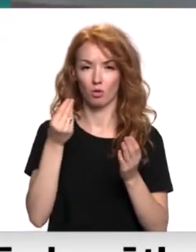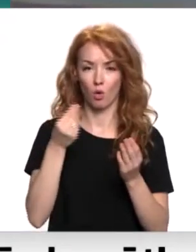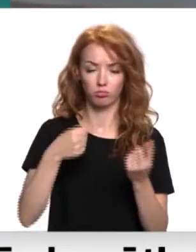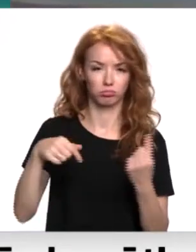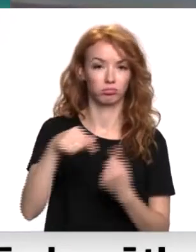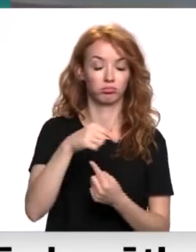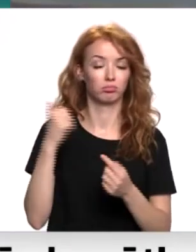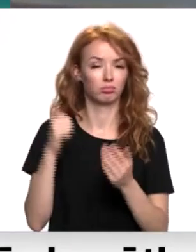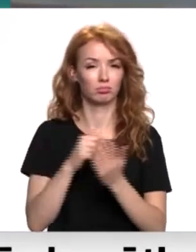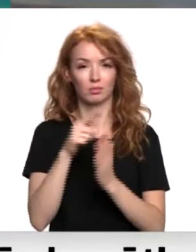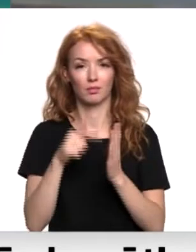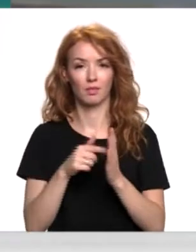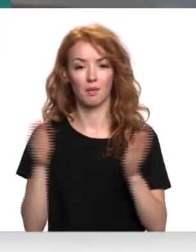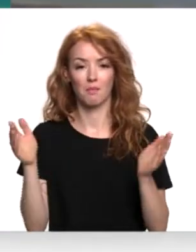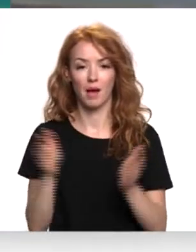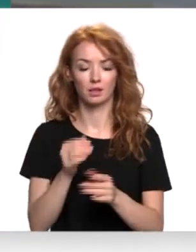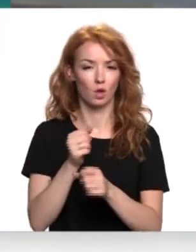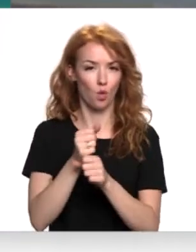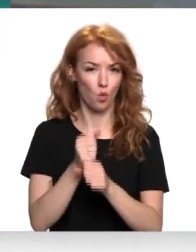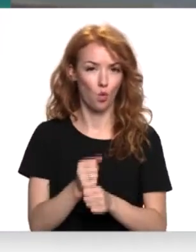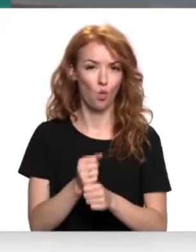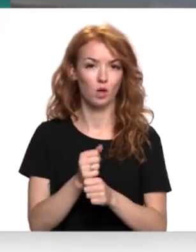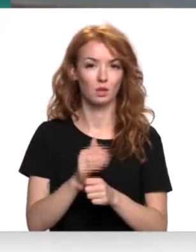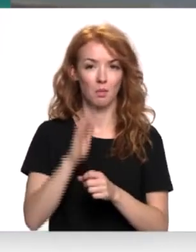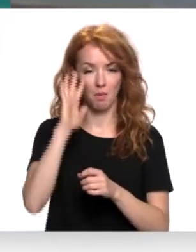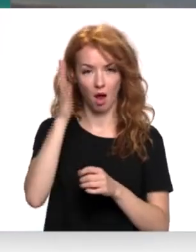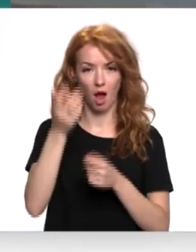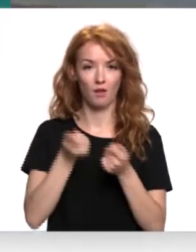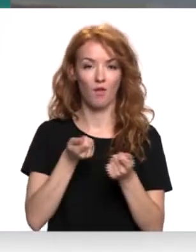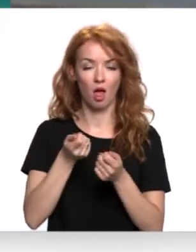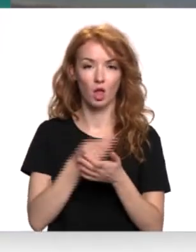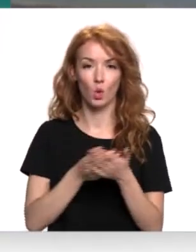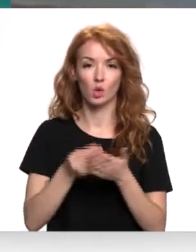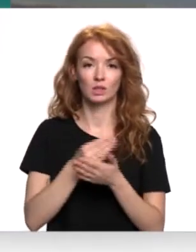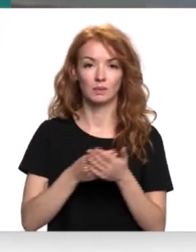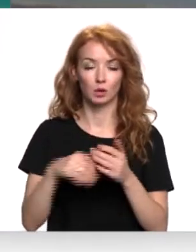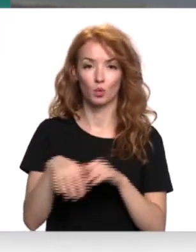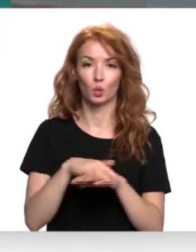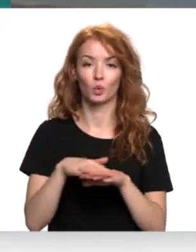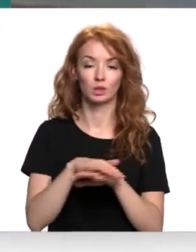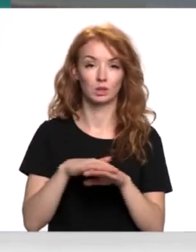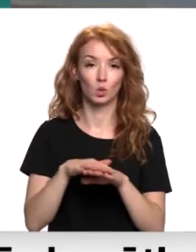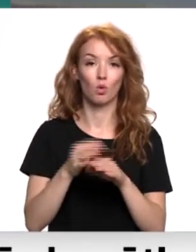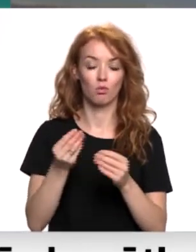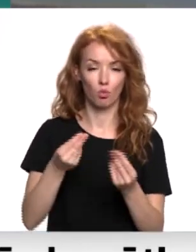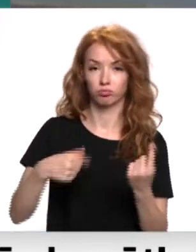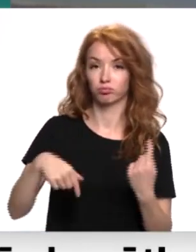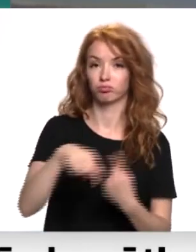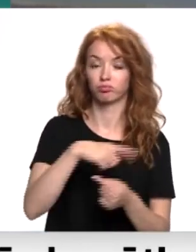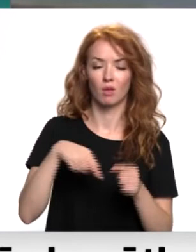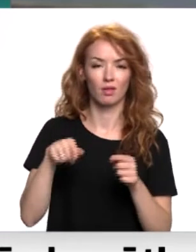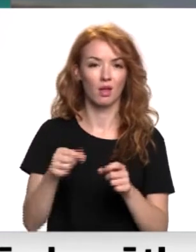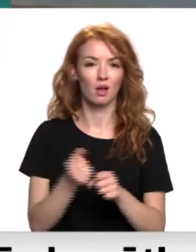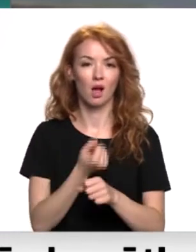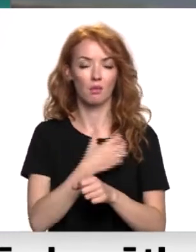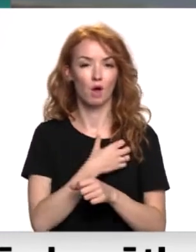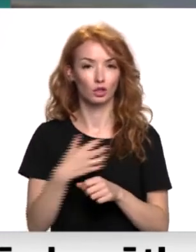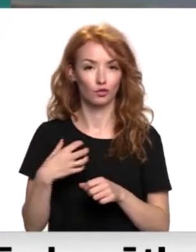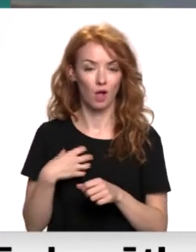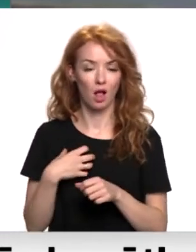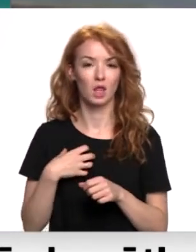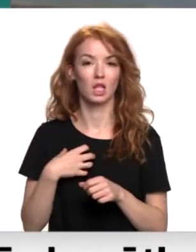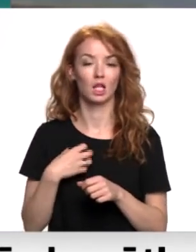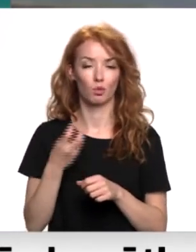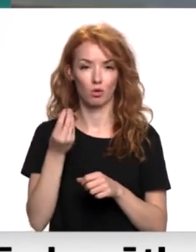jautājums par to, ka mazās ostas pārvalda nozīmīgus publiskos aktīvus. Tie ir gan pašvaldību